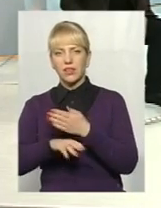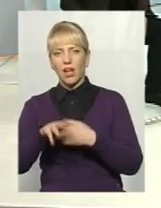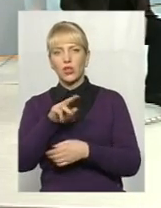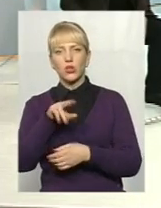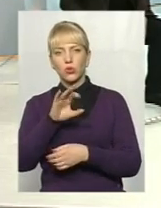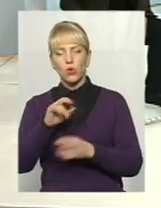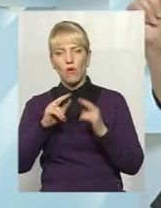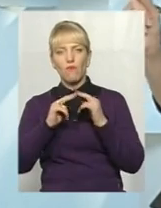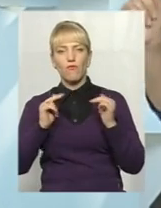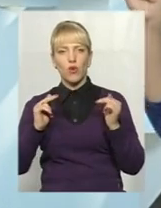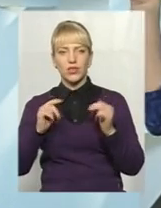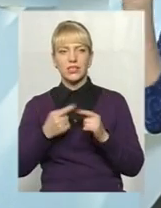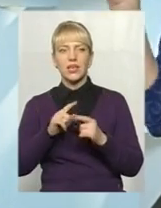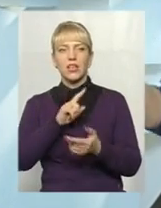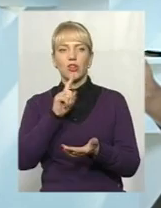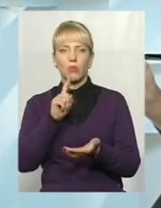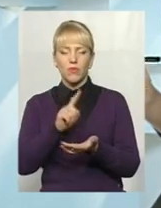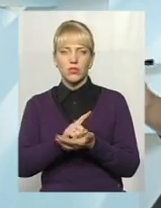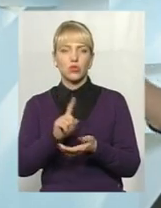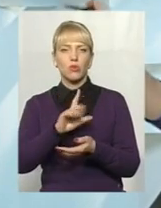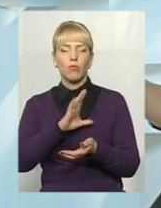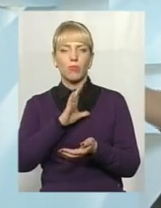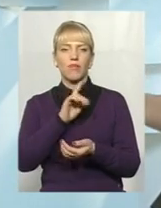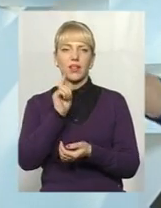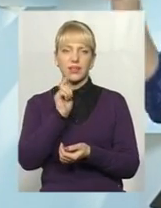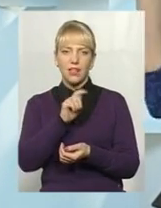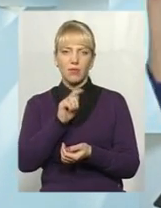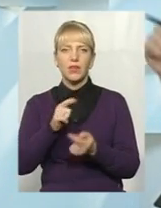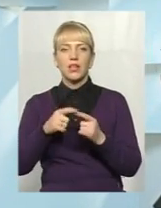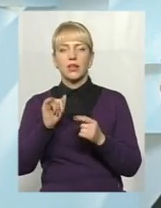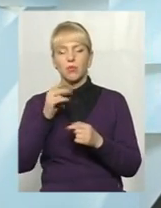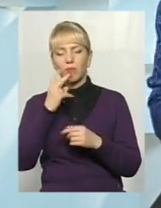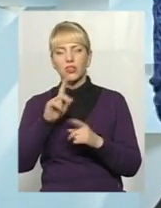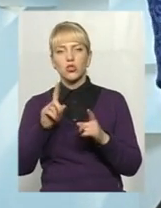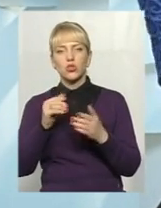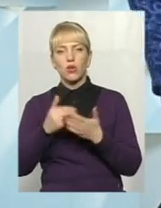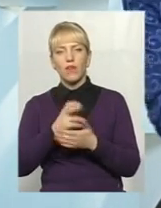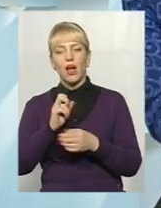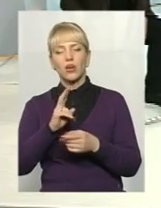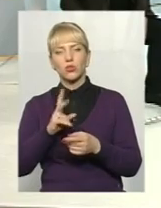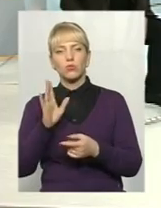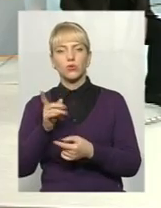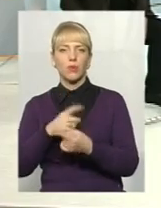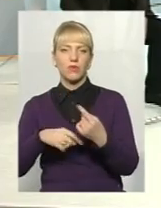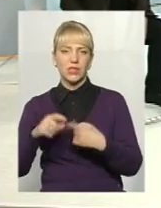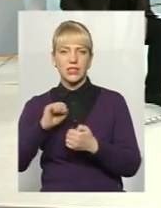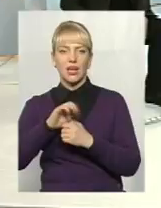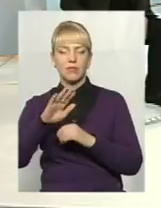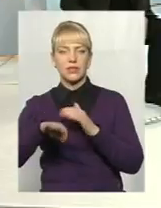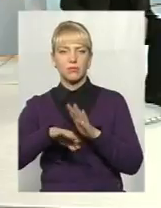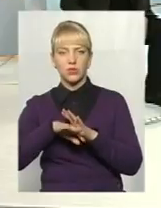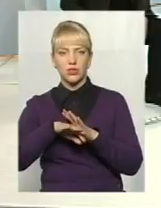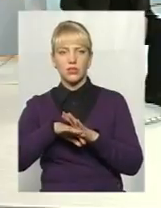якщо ще не бували, обов'язково побували там, якщо бували, побачили щось нове, а ті, хто повертатимуться із Кам'янця